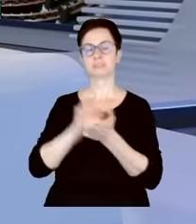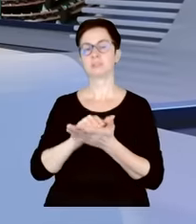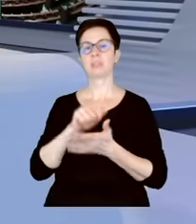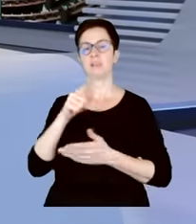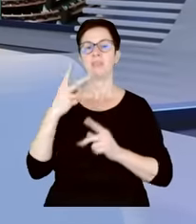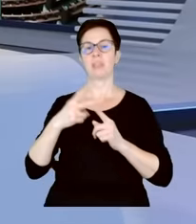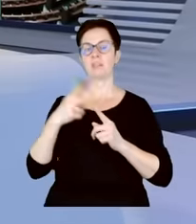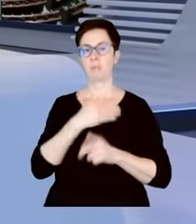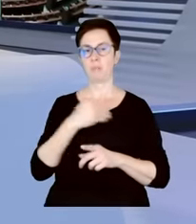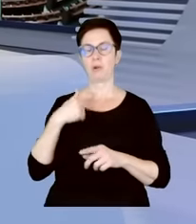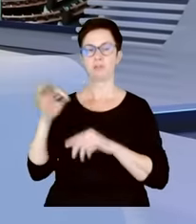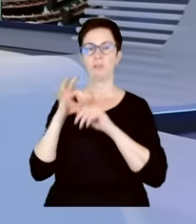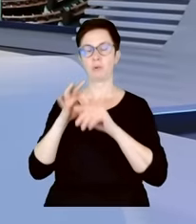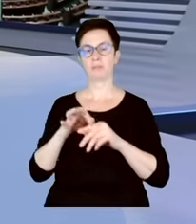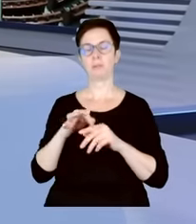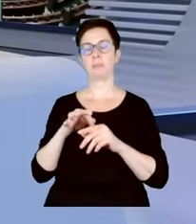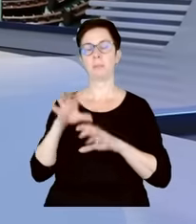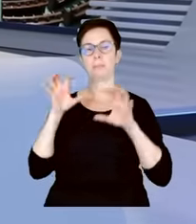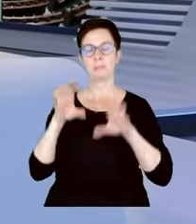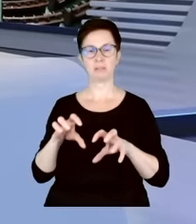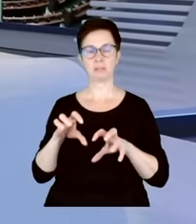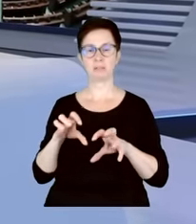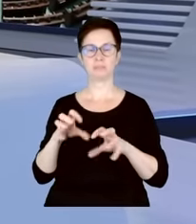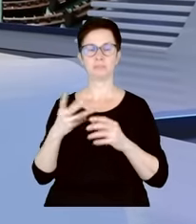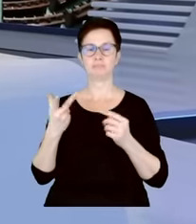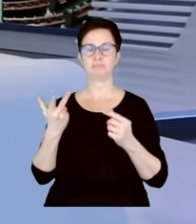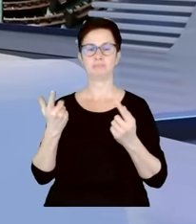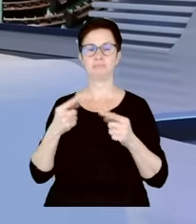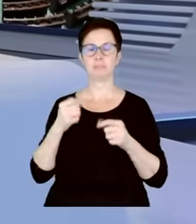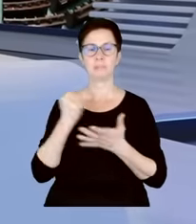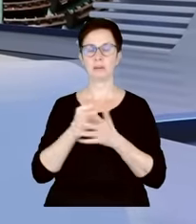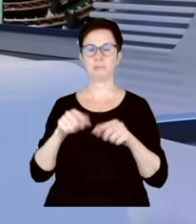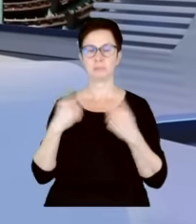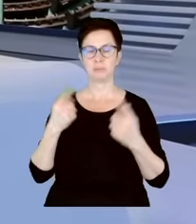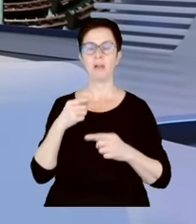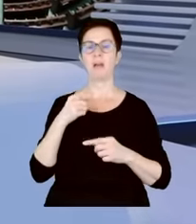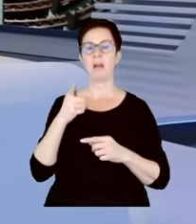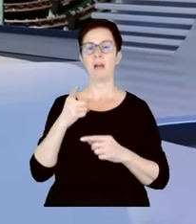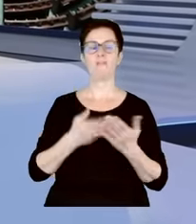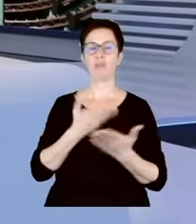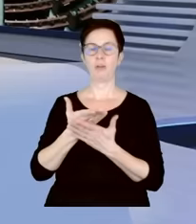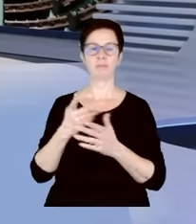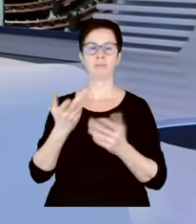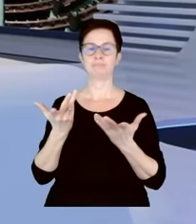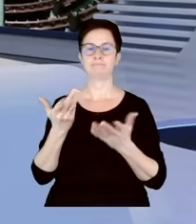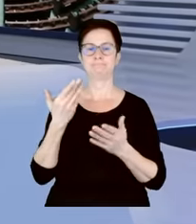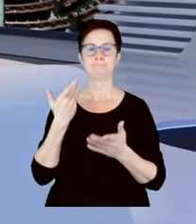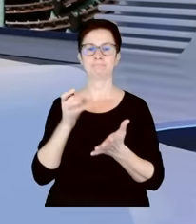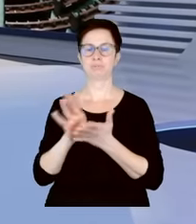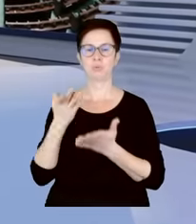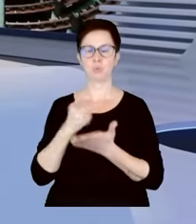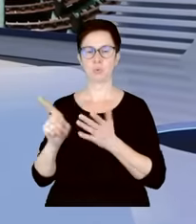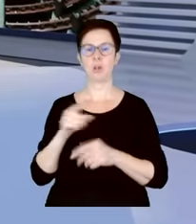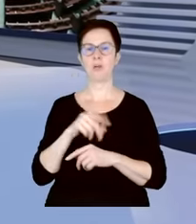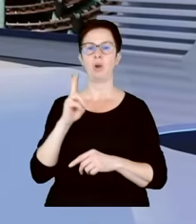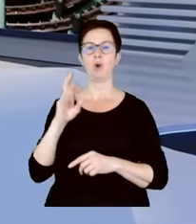tam prezesów uzurpatorów. Ten wniosek niestety przepadł. Natomiast zarówno Konfederacja, jak i Prawo i Sprawiedliwość